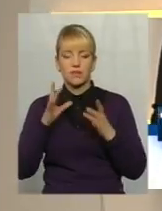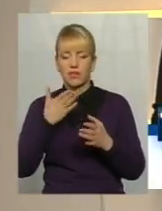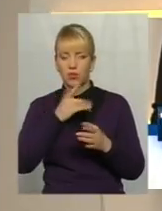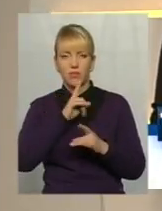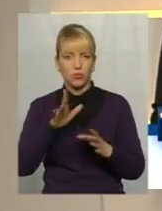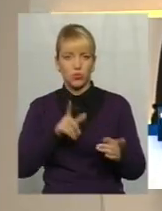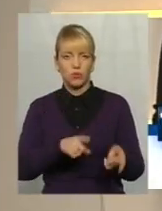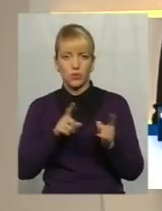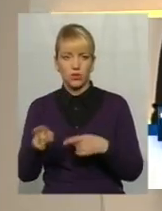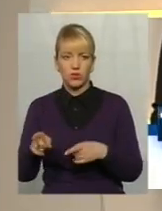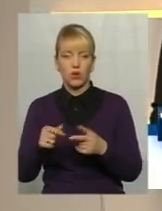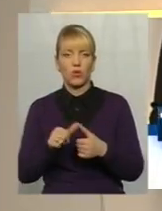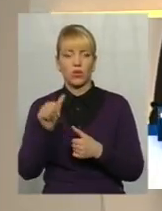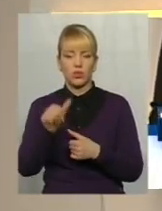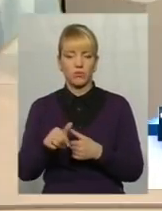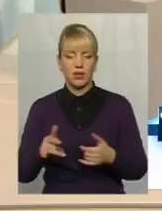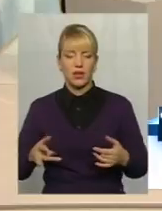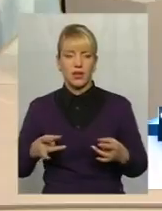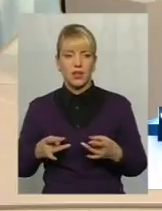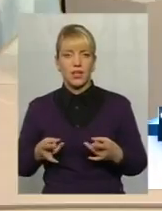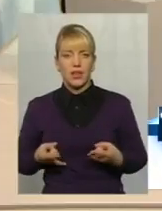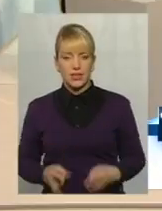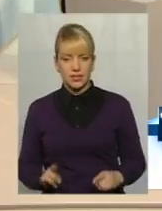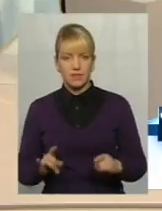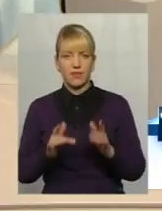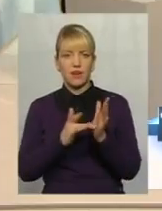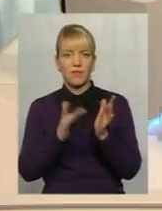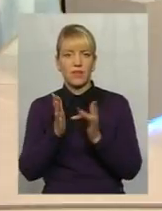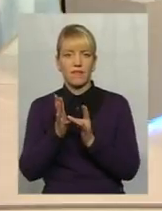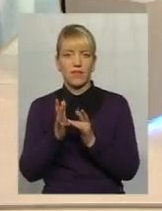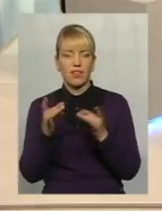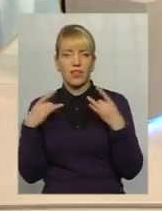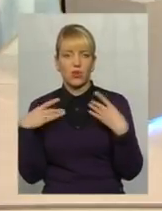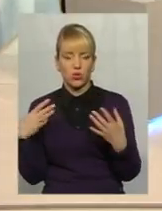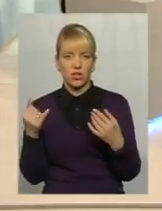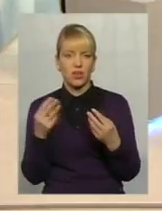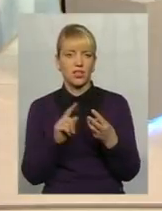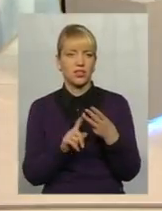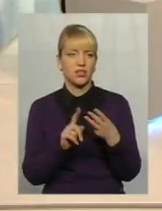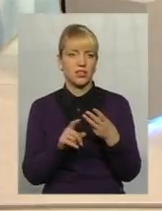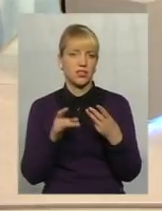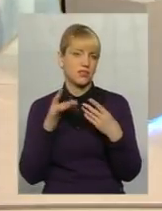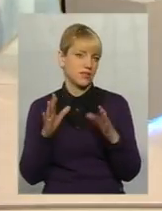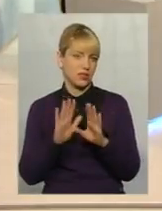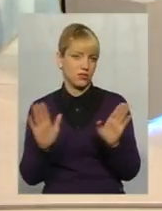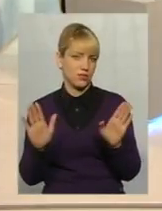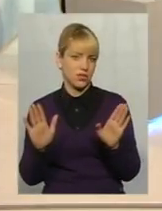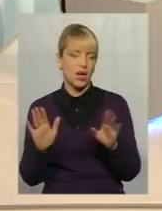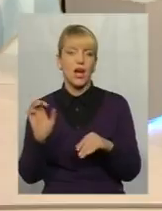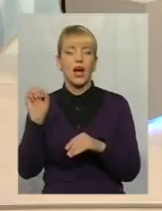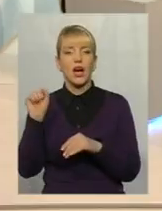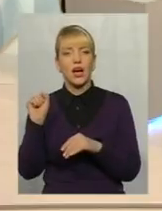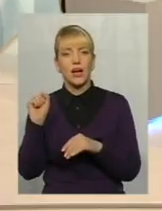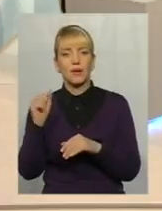Різдва, Великодня і Трійці, здається. Отак. І